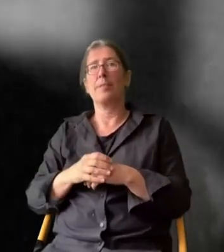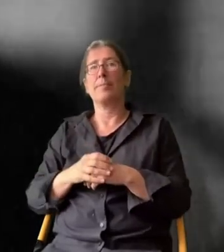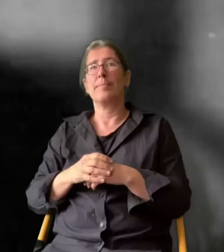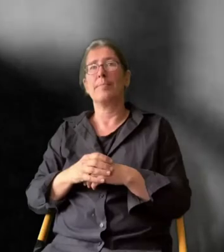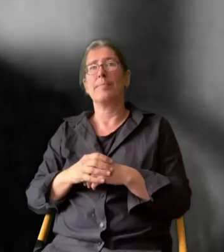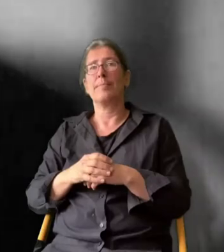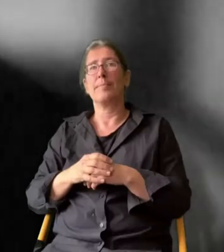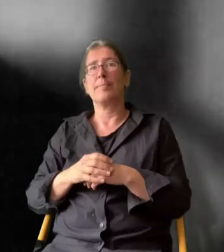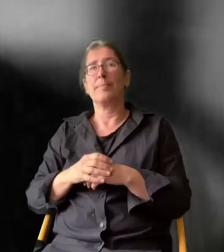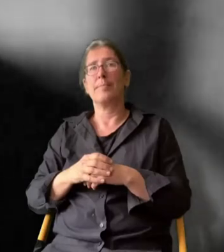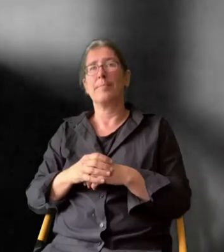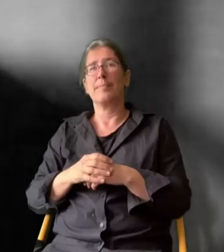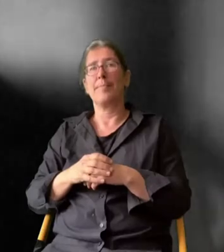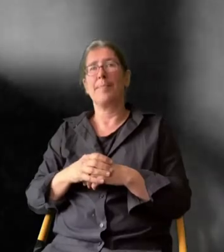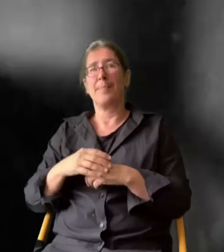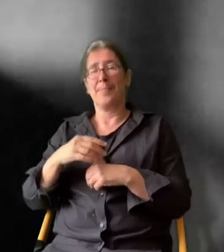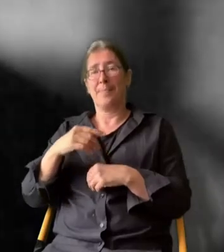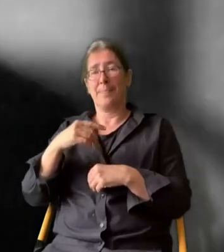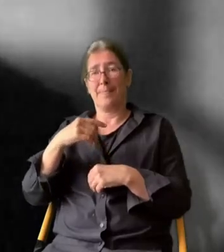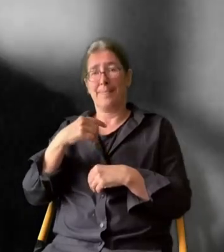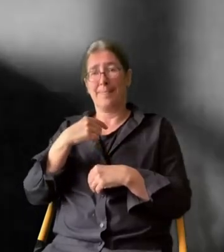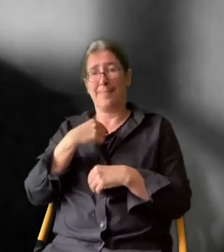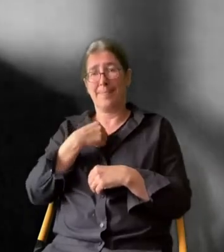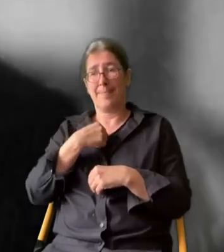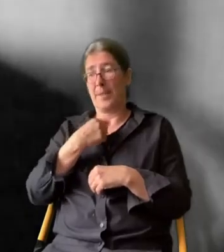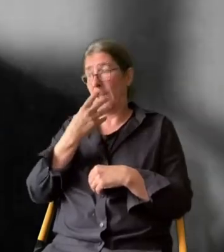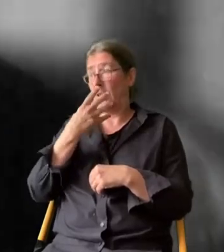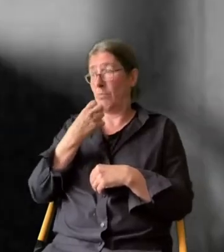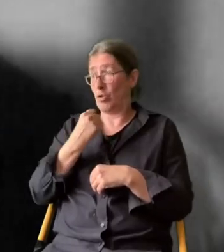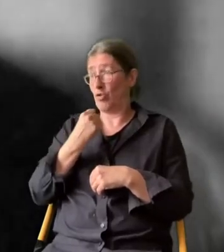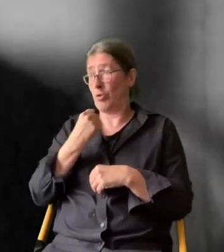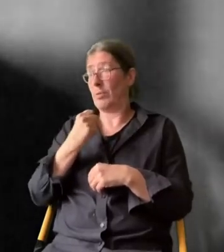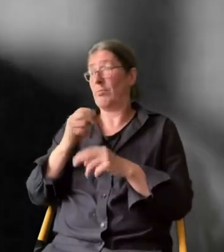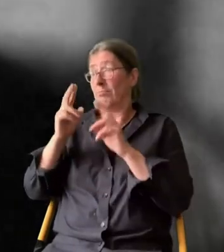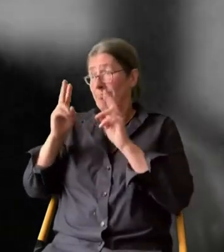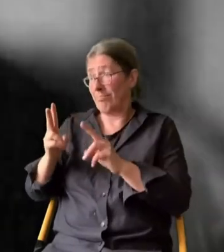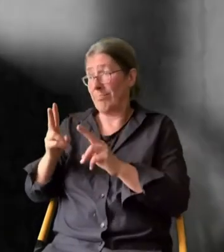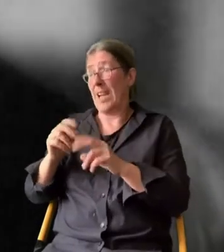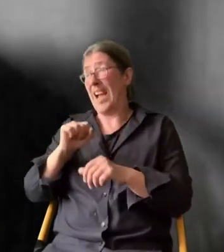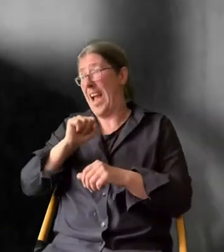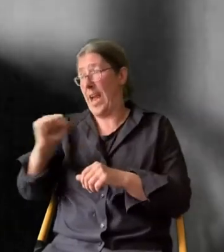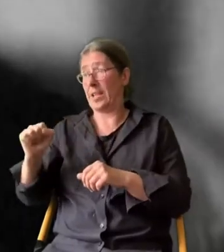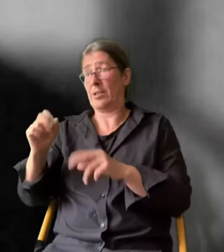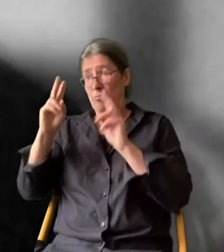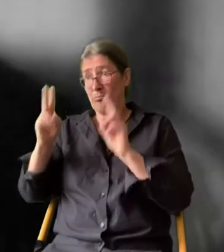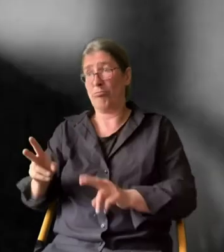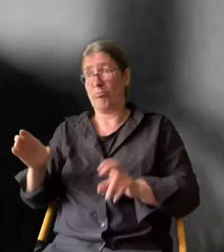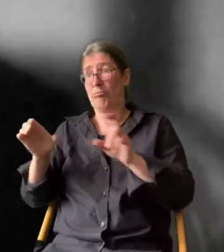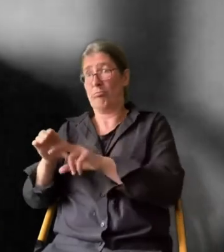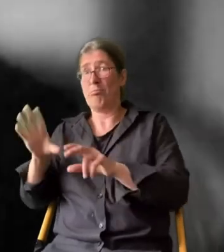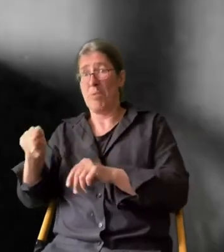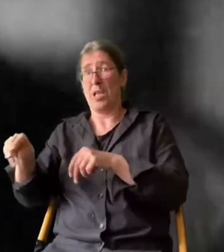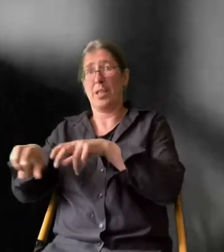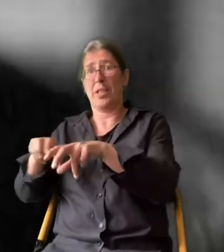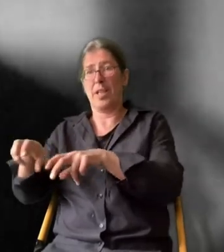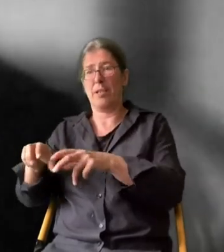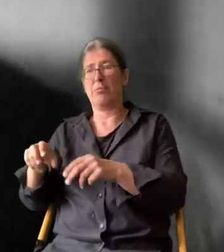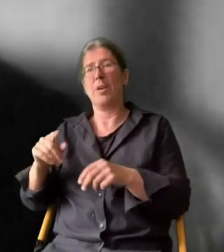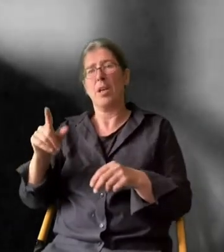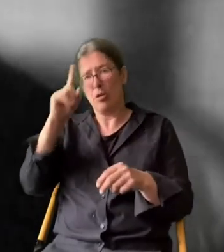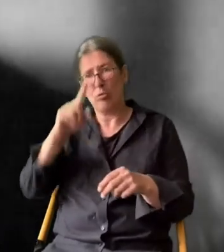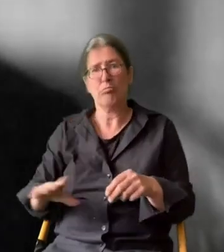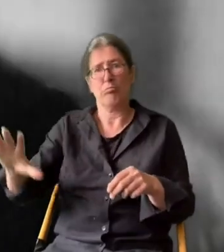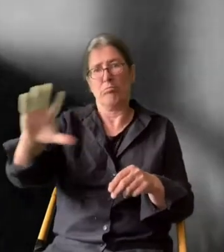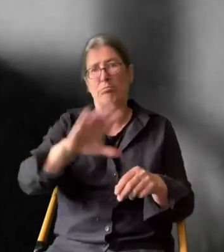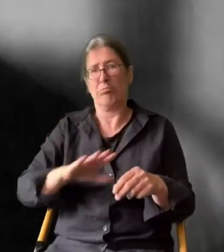Ich wünsche, dass die wirkliche Rechte wirklich mitregiert und dass wir im